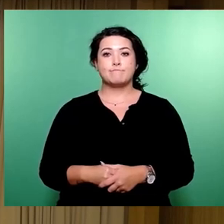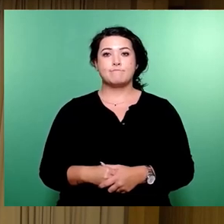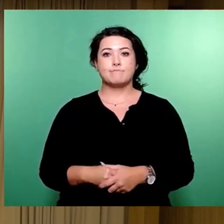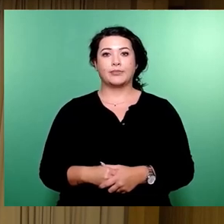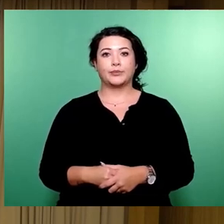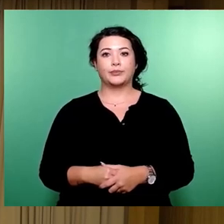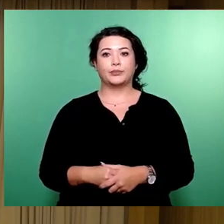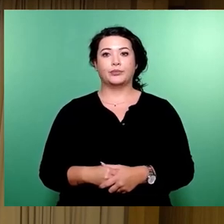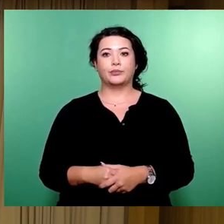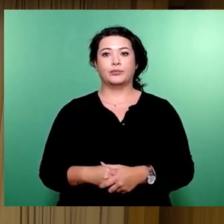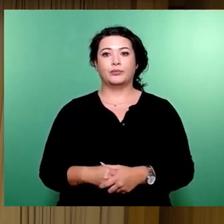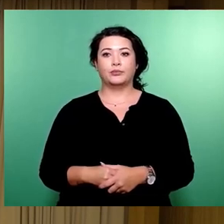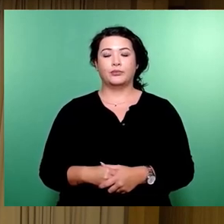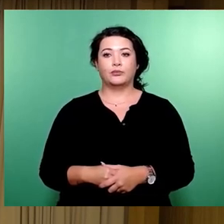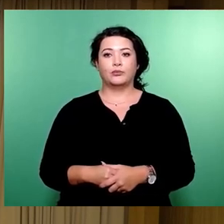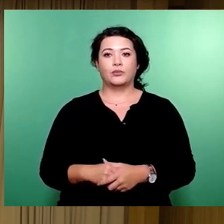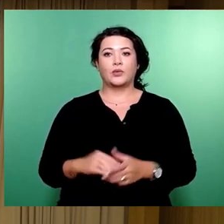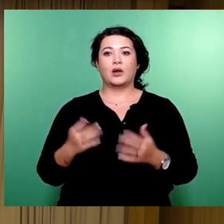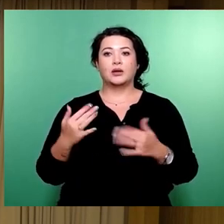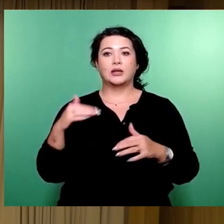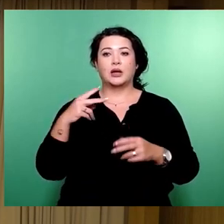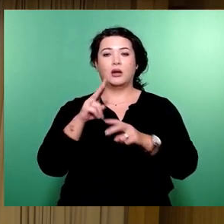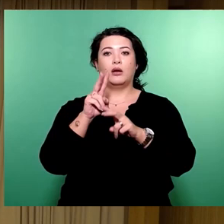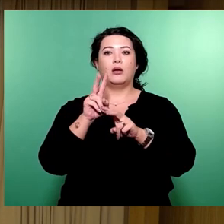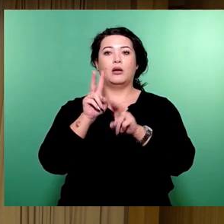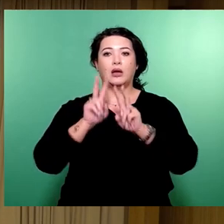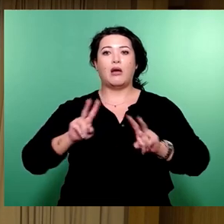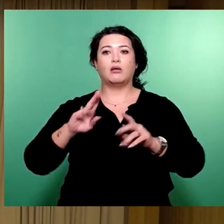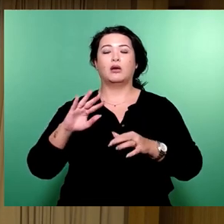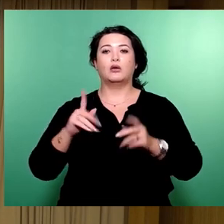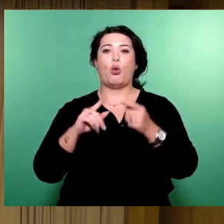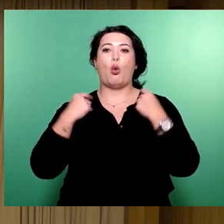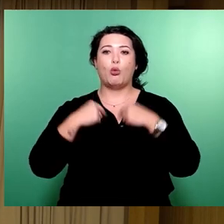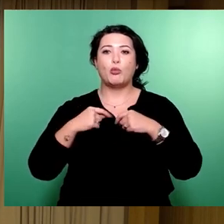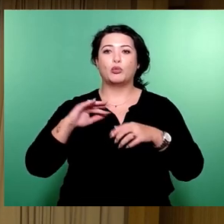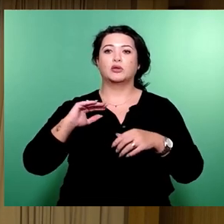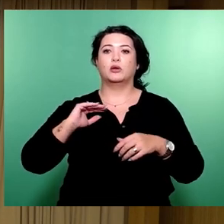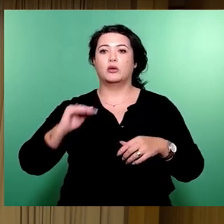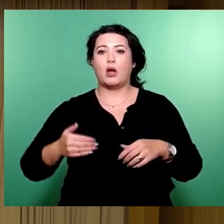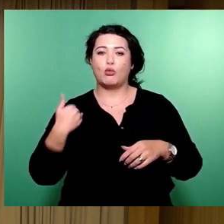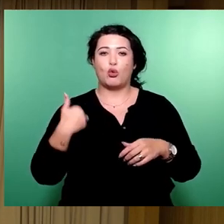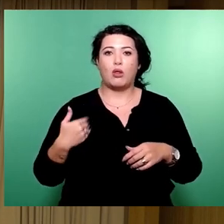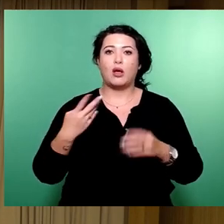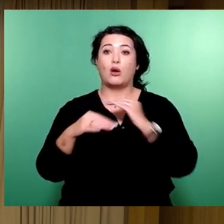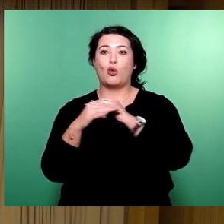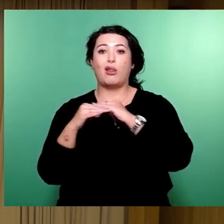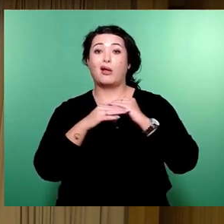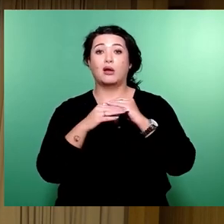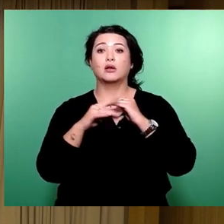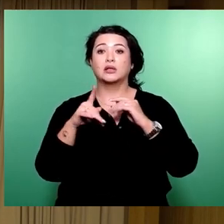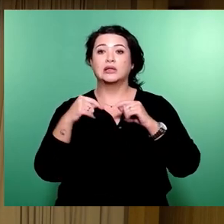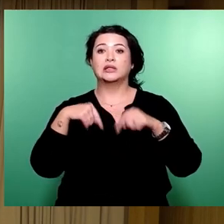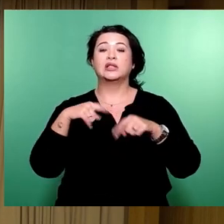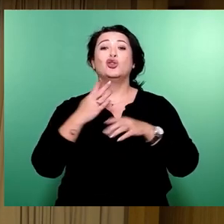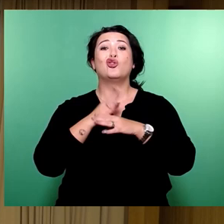Sehr geehrter Herr Oberbürgermeister, meine Damen und Herren, liebe Kolleginnen und Kollegen, ich möchte, es ist ja hier gesagt worden,